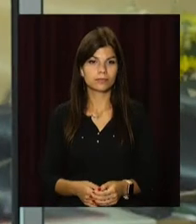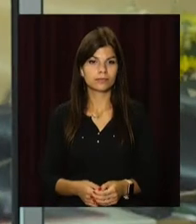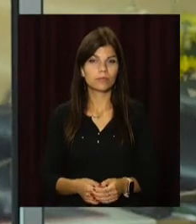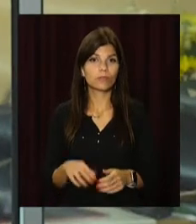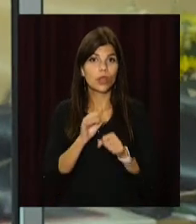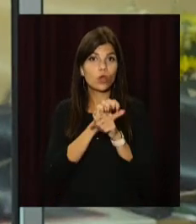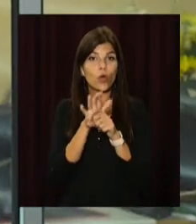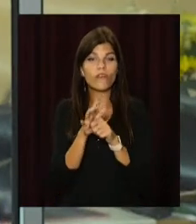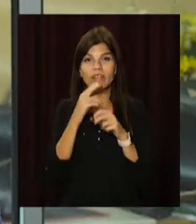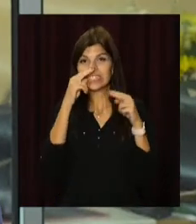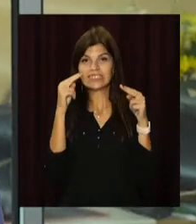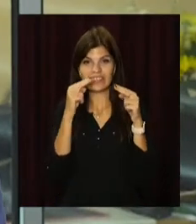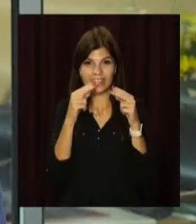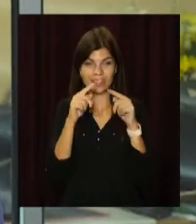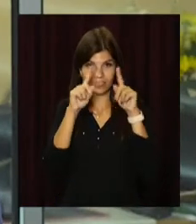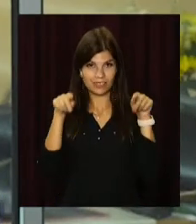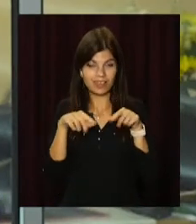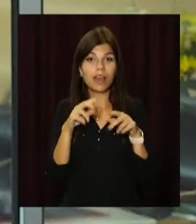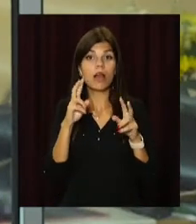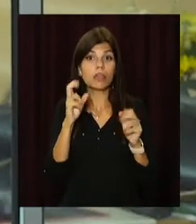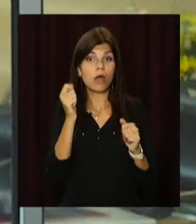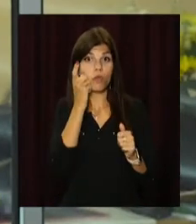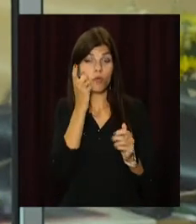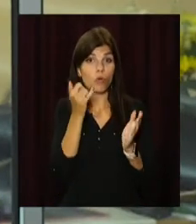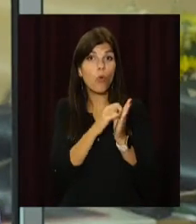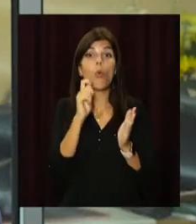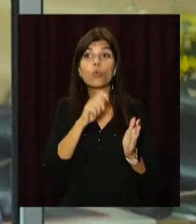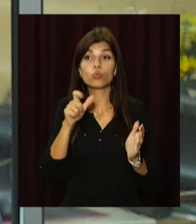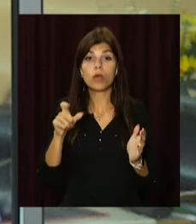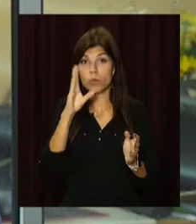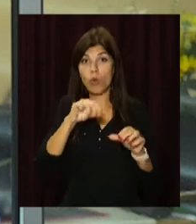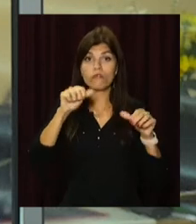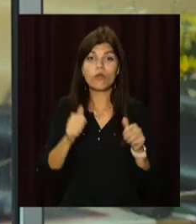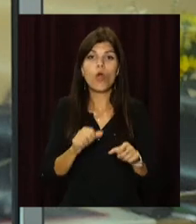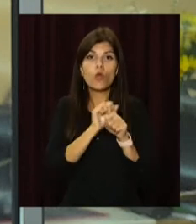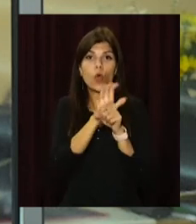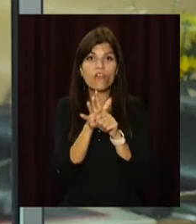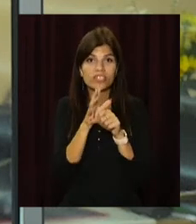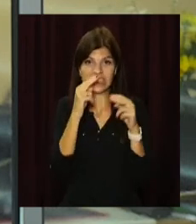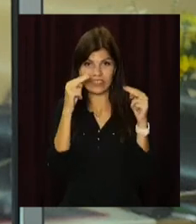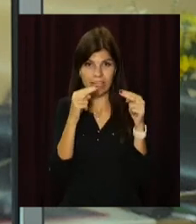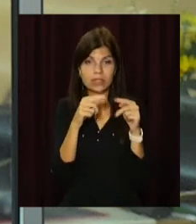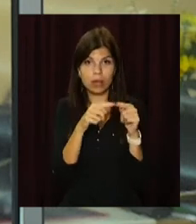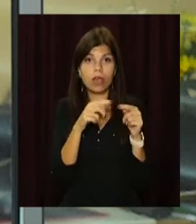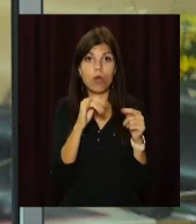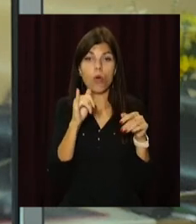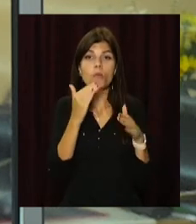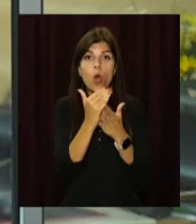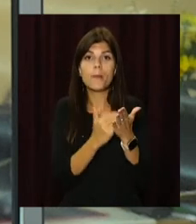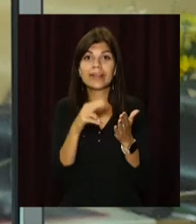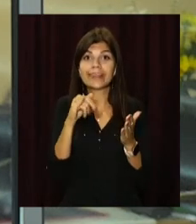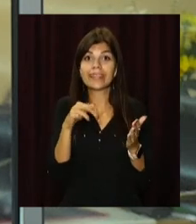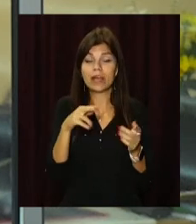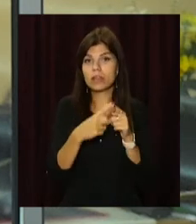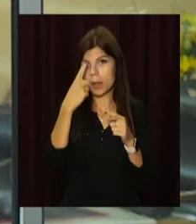Ковідний сертифікат у телефоні. Українці найближчим часом зможуть отформити ковід-сертифікат у застосунку «Дія». Про це